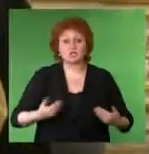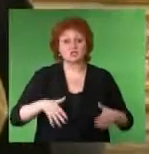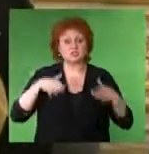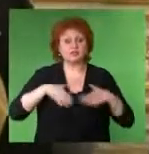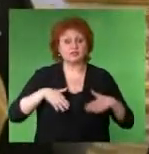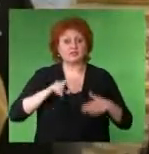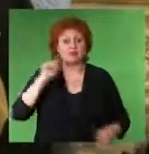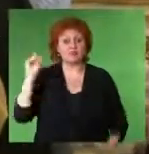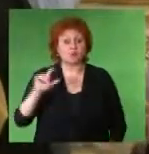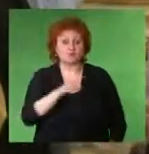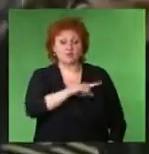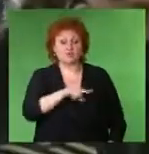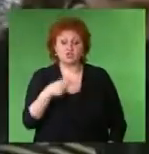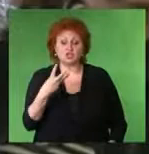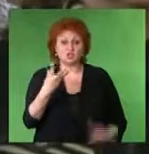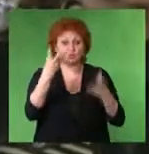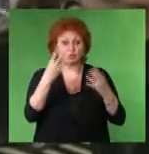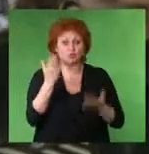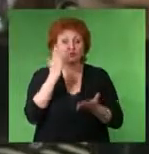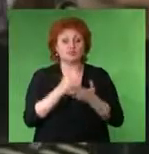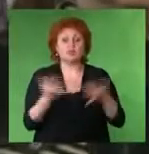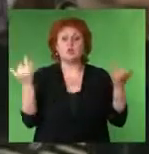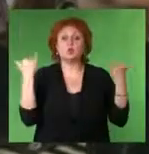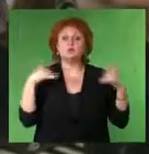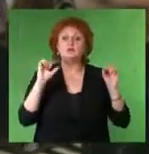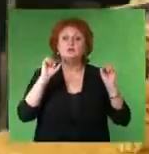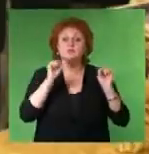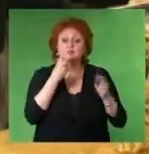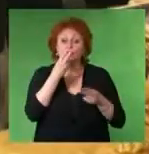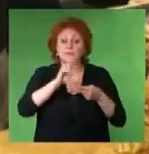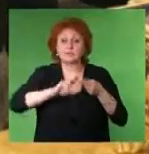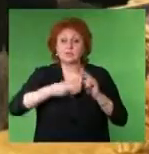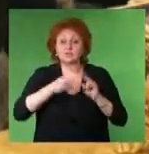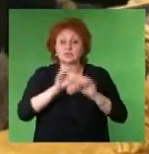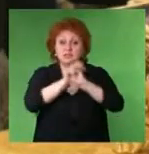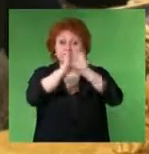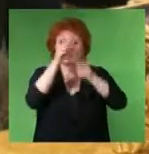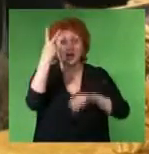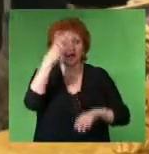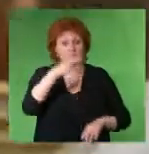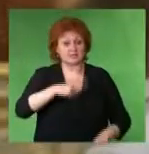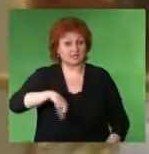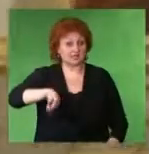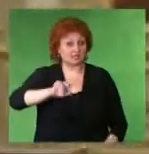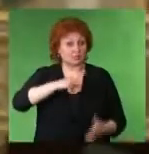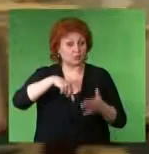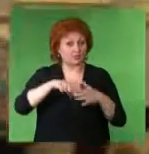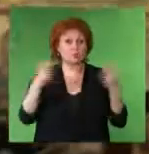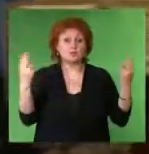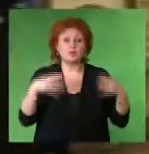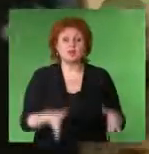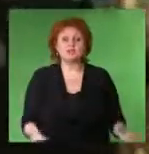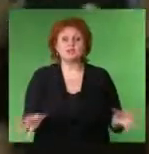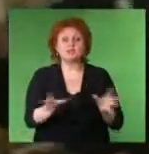имели уникальную возможность приложиться к святыне А 20 июня в город Пятигорск для совместного богослужения приехали наместники